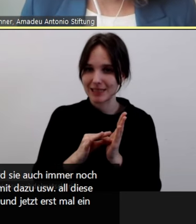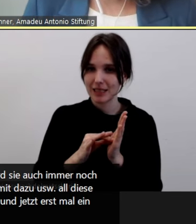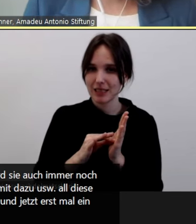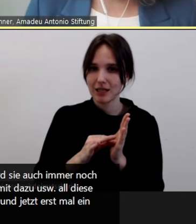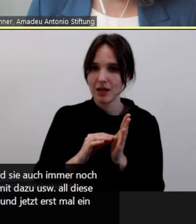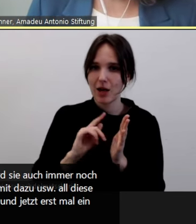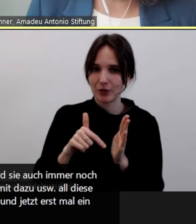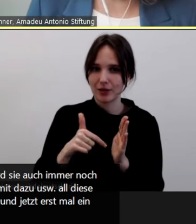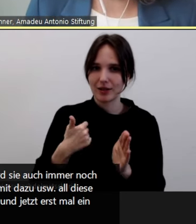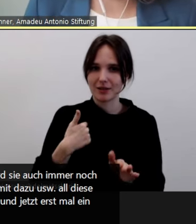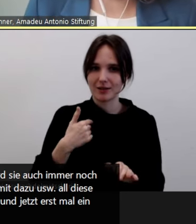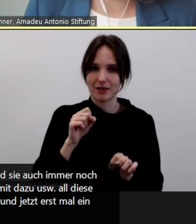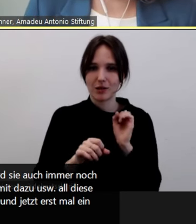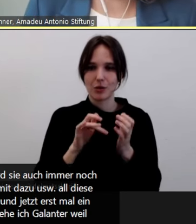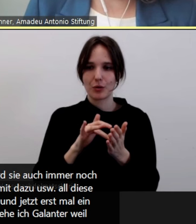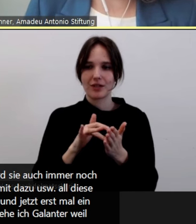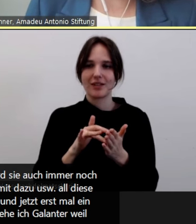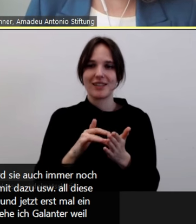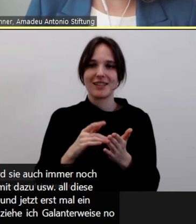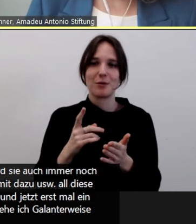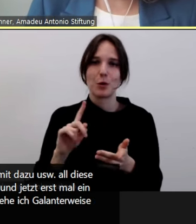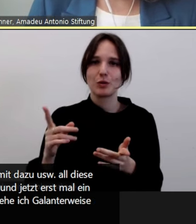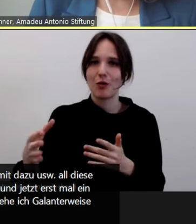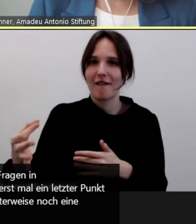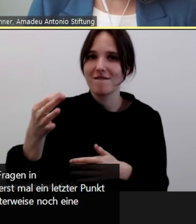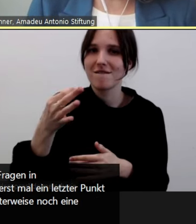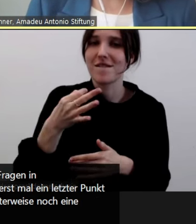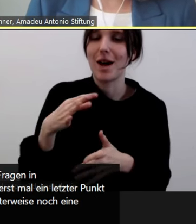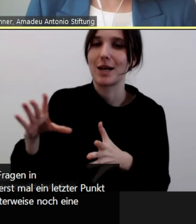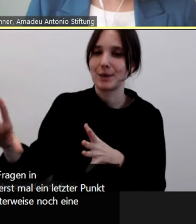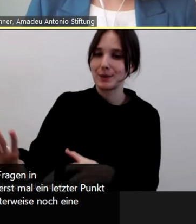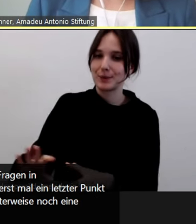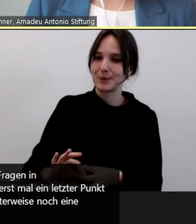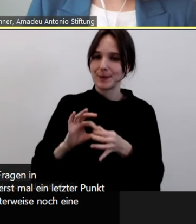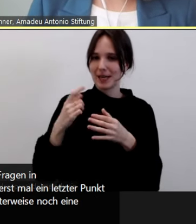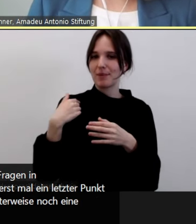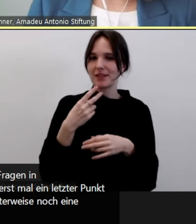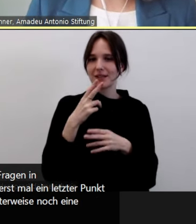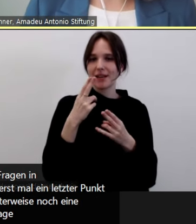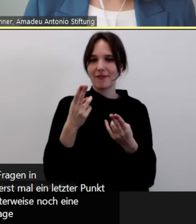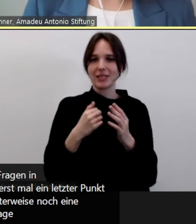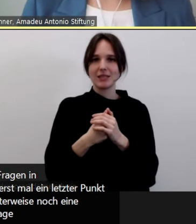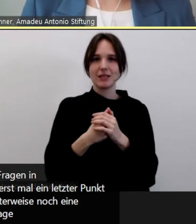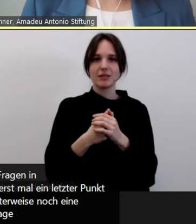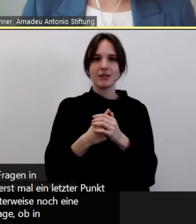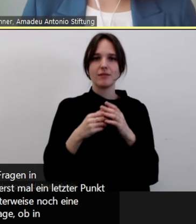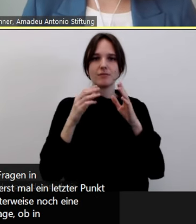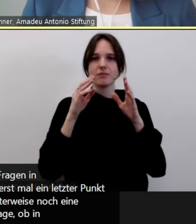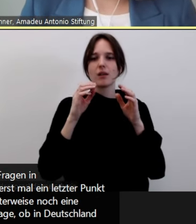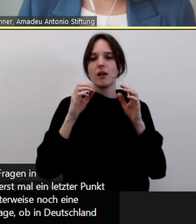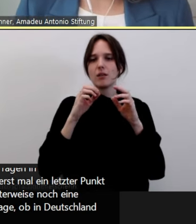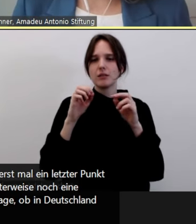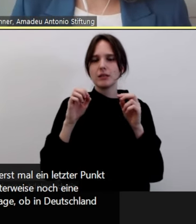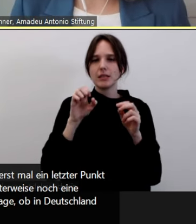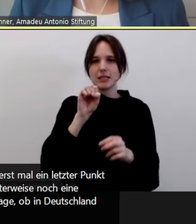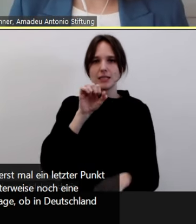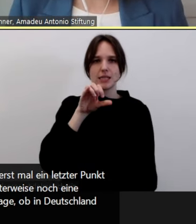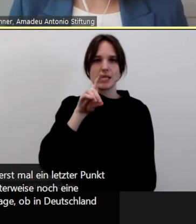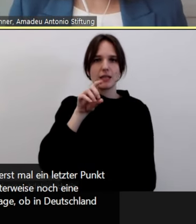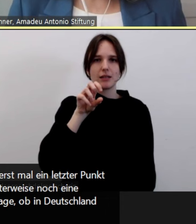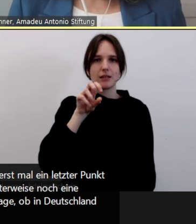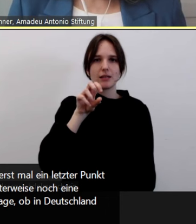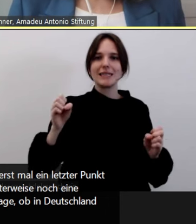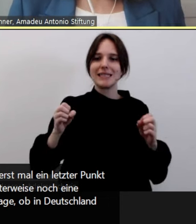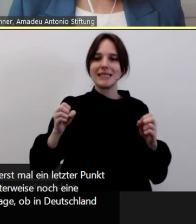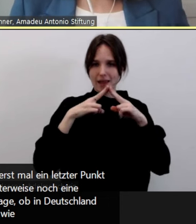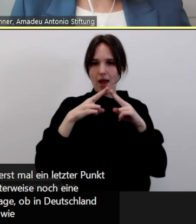Cut mache. Jetzt ziehe ich galanterweise noch eine Frage mit rein, nämlich die nach Sydney. Die Frage, ob in Deutschland die Sicherheitsbehörden für einen